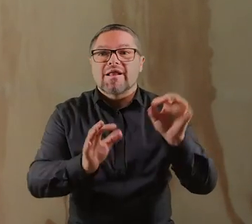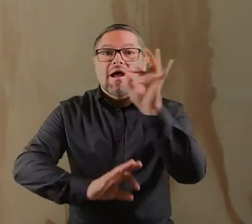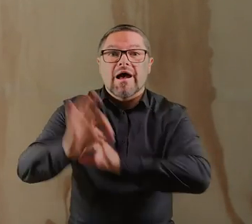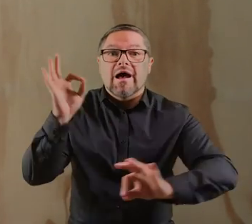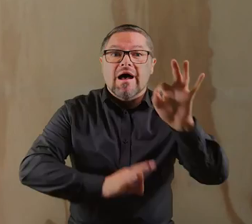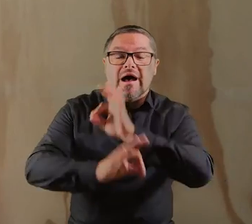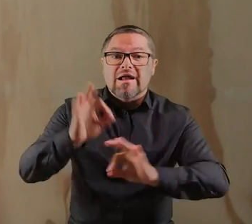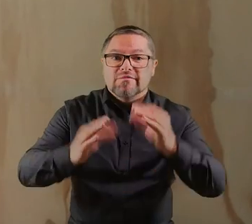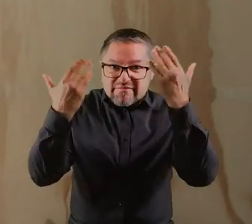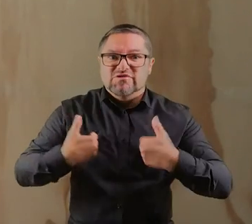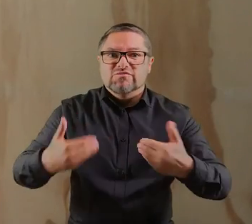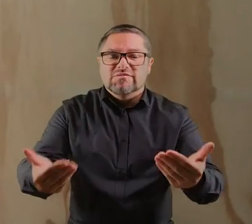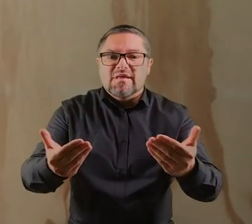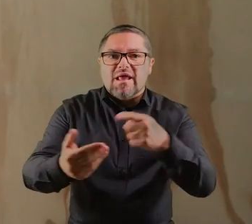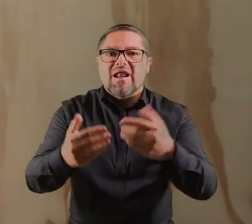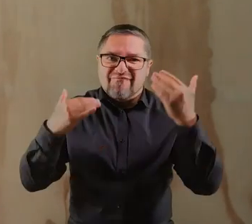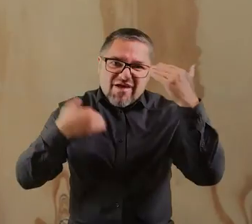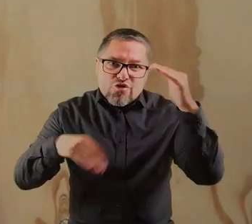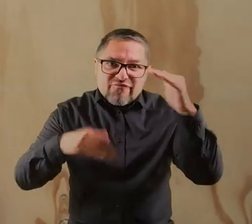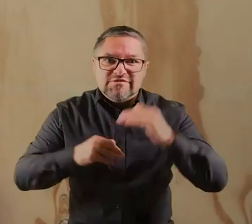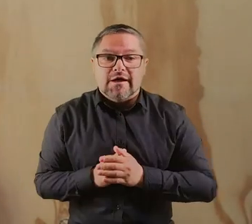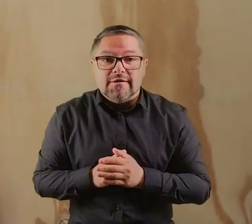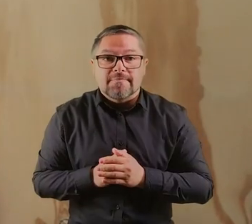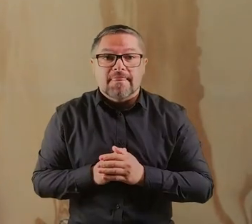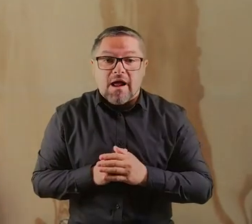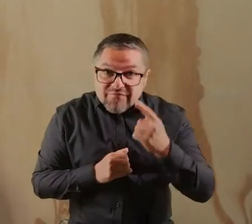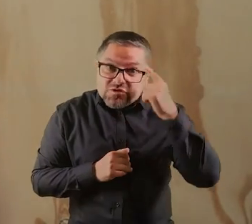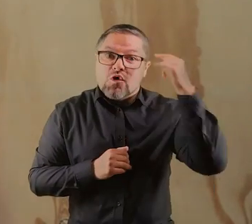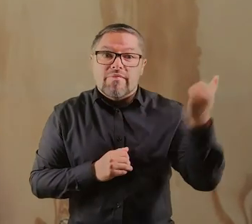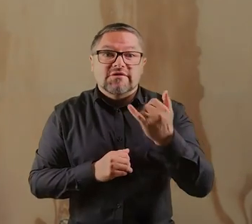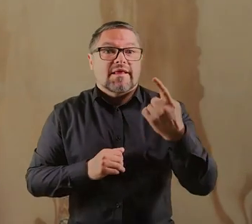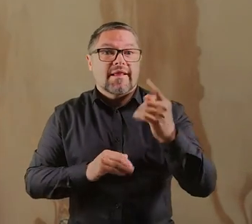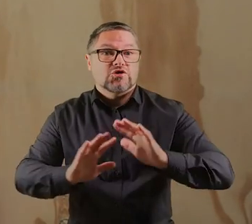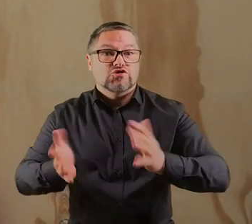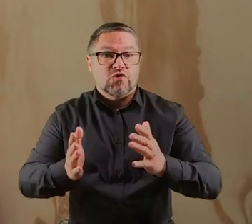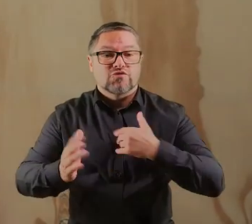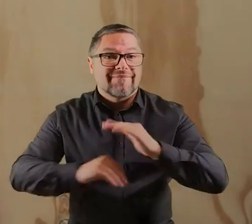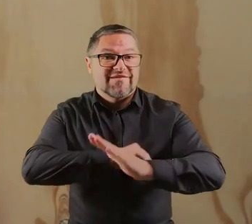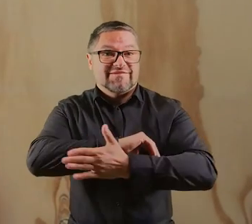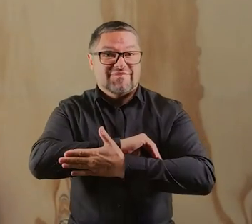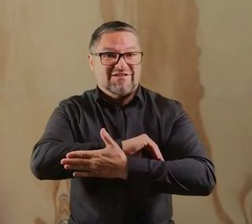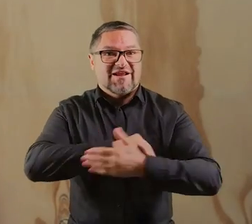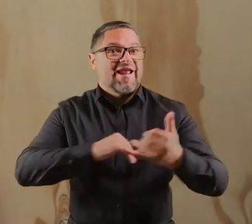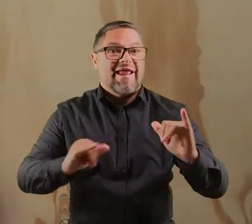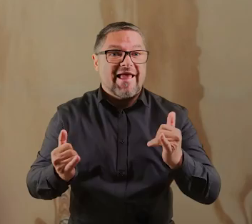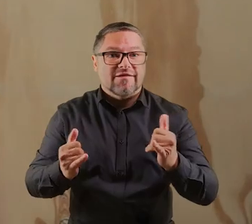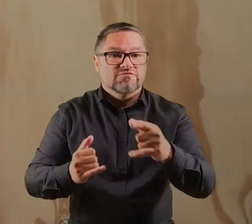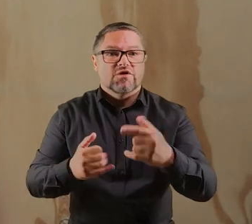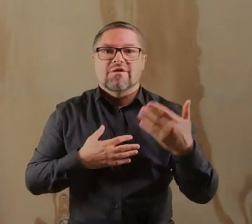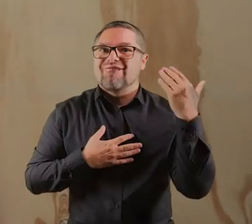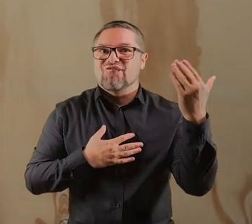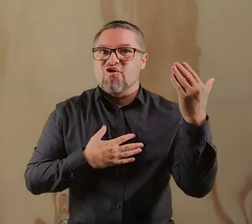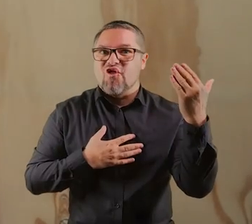fundusze na remont neurofirurgii w Katowicach. Na koniec wspomnę o jeszcze jednym sposobie, jaki możecie nas Państwo